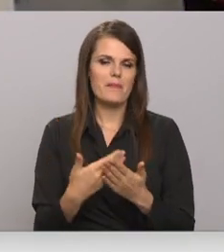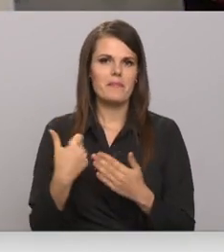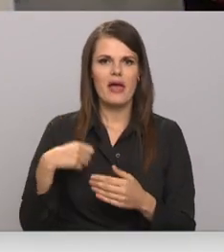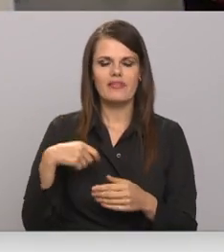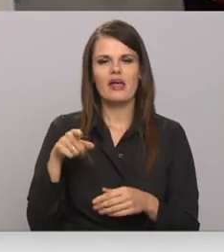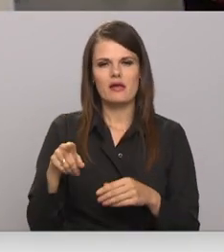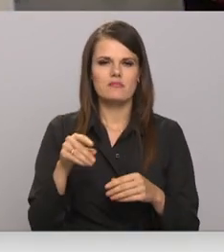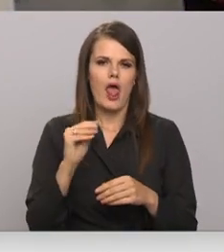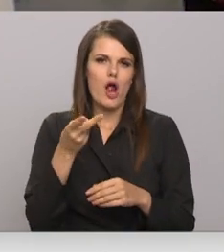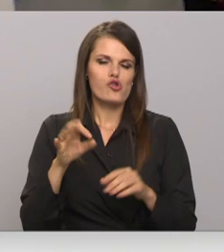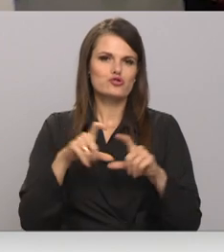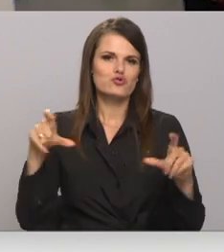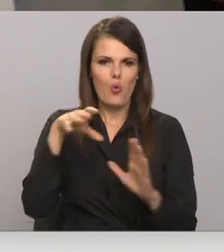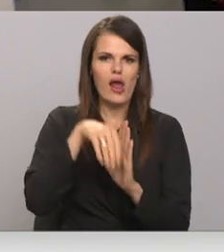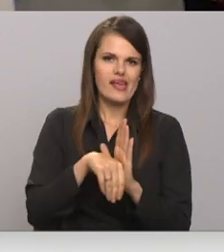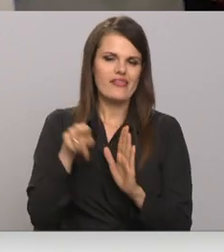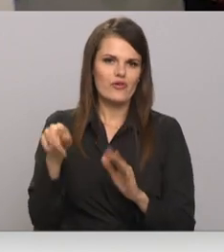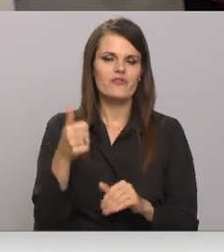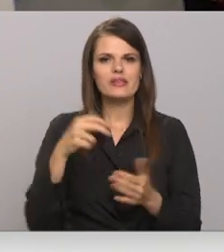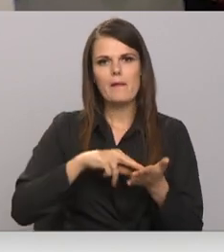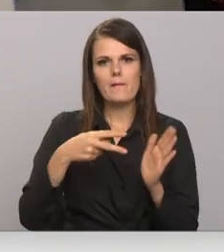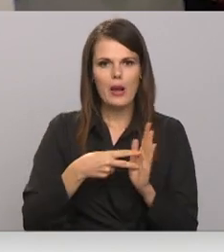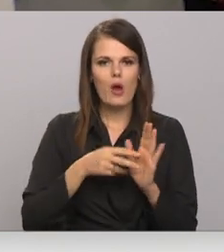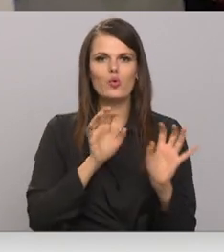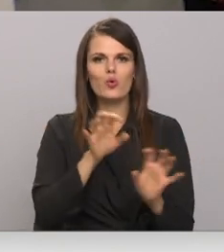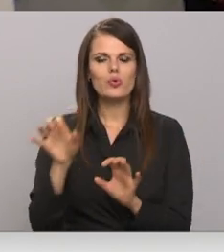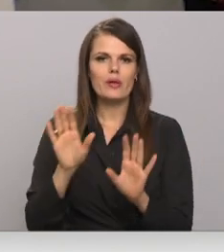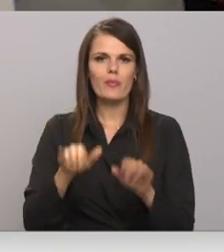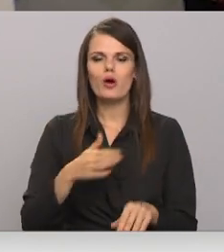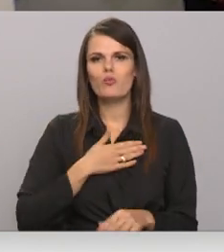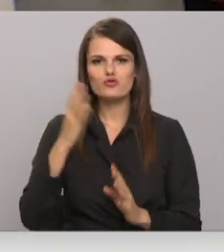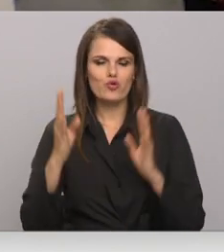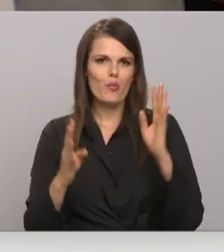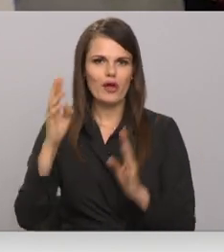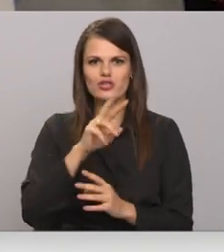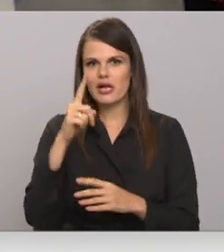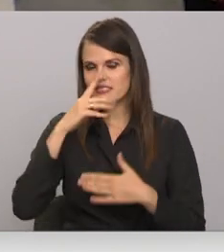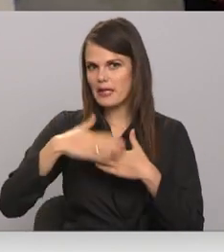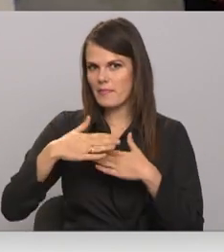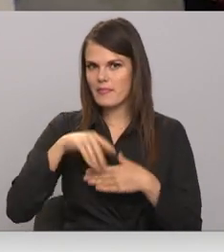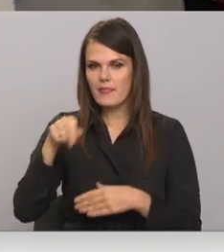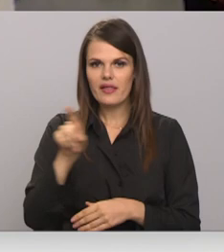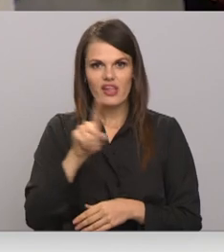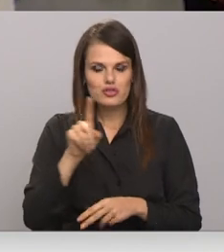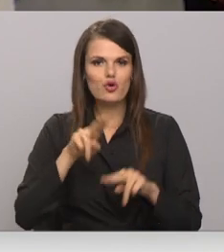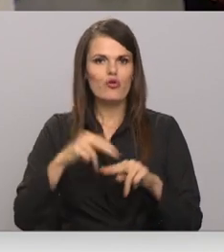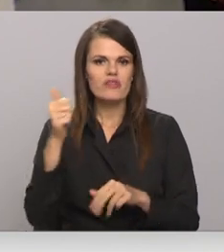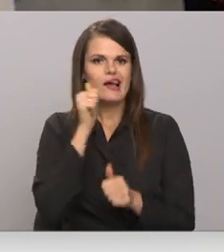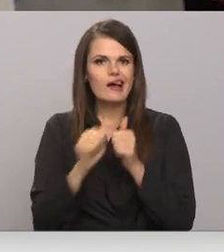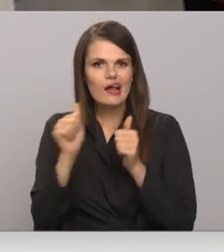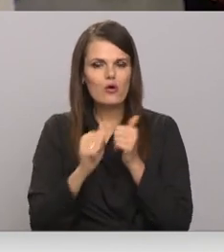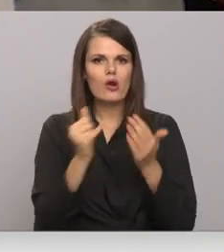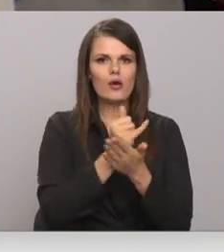ekoskolas ietveros, viņiem plānots rūpēties par mūsu mežu, kas ir te tuvumā, un viņi tur regulāri